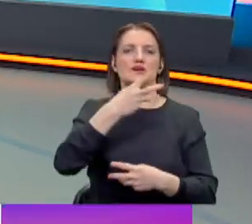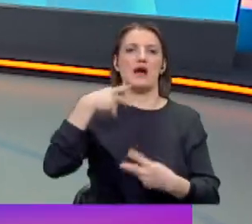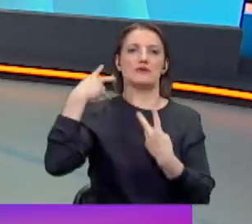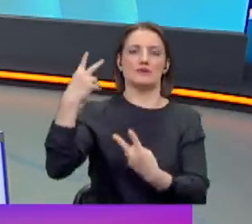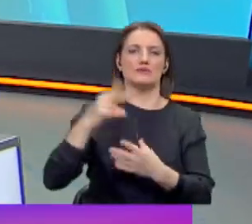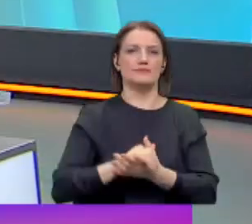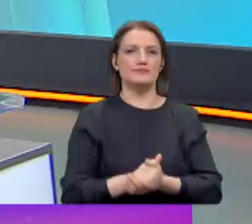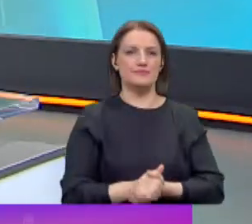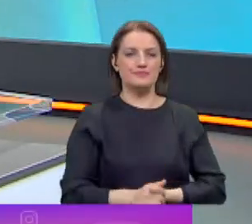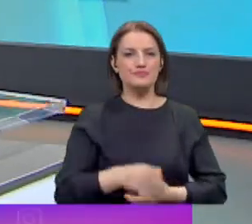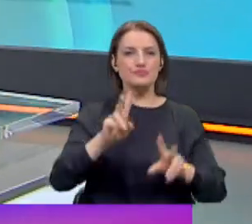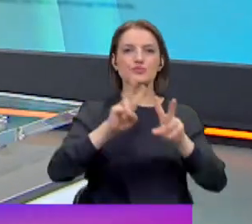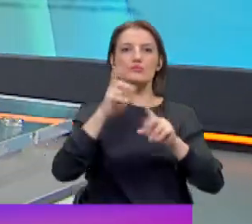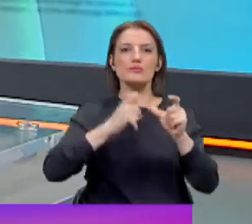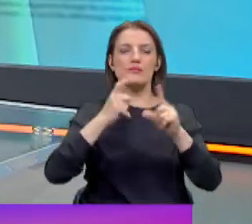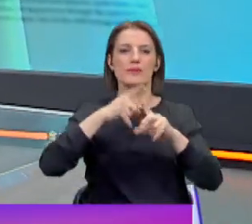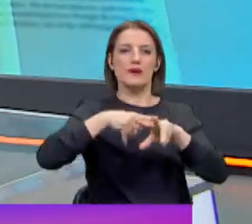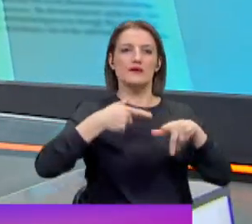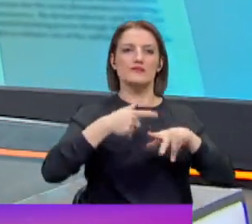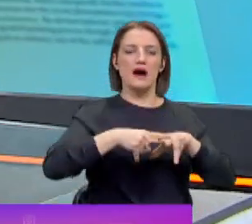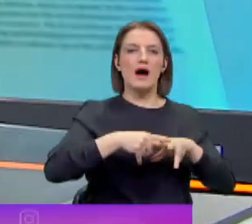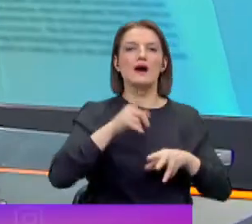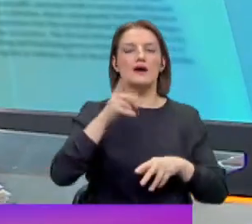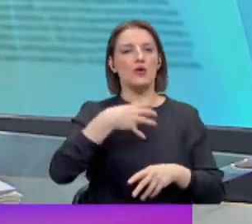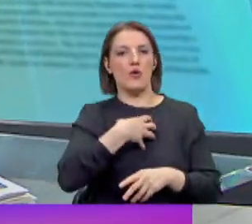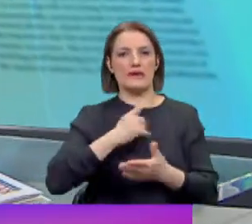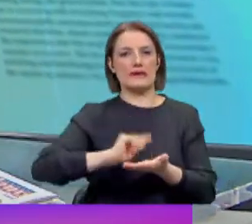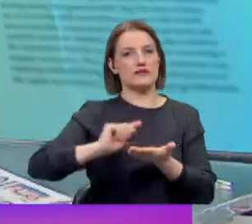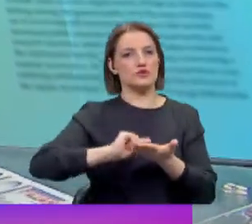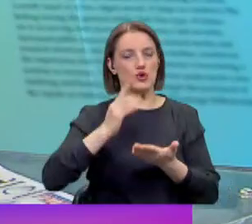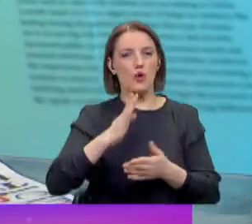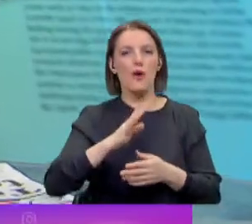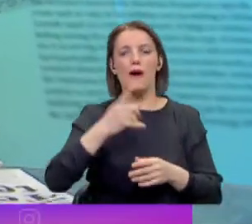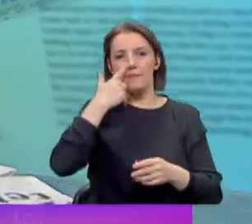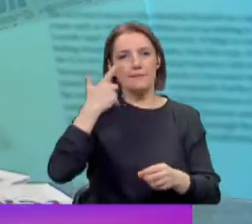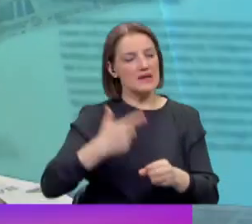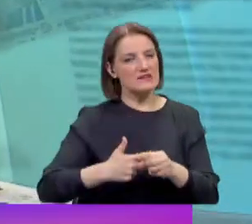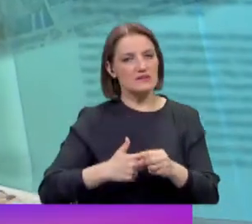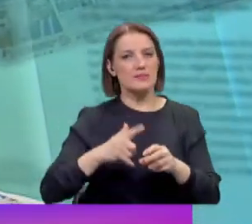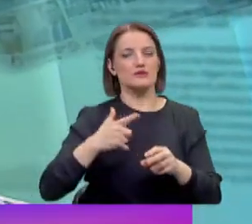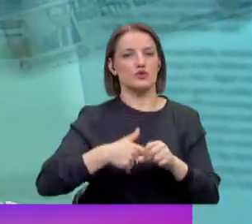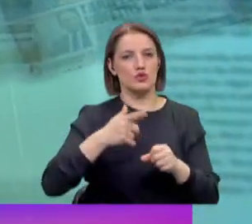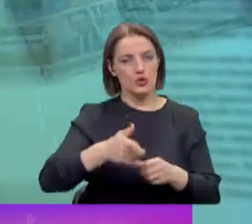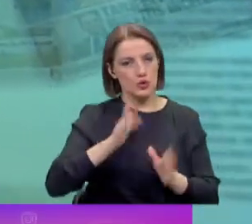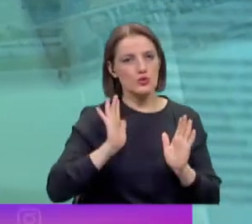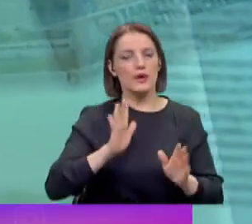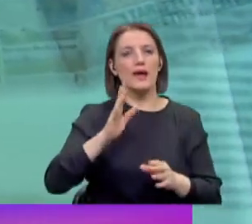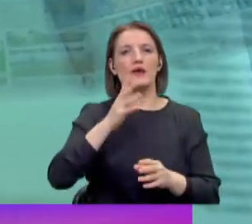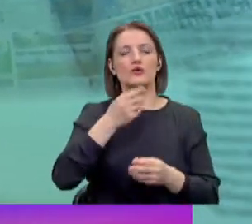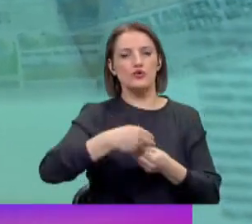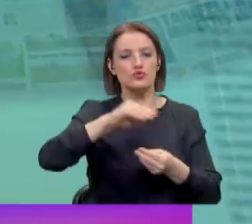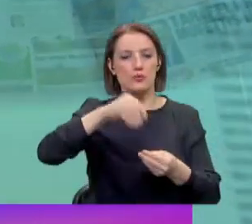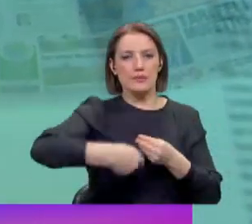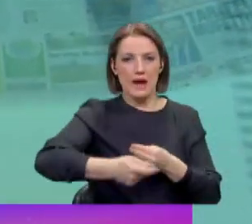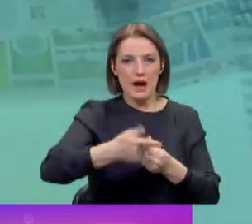Mustafa Bey günaydın. Mustafa Yılmaz Konya'dan yazıyor. Mazot, gübre, elektrik Cumhurbaşkanı'na ve Tarım Bakanı'na sesleniyor. Aynı